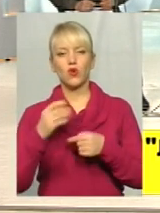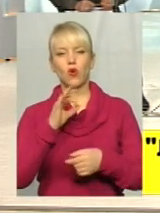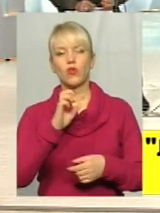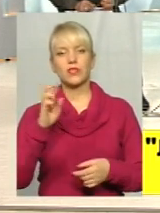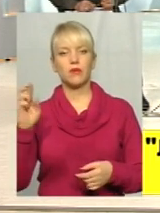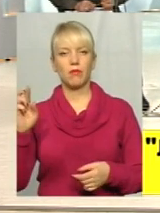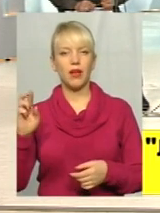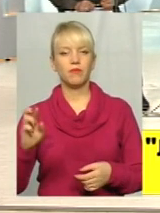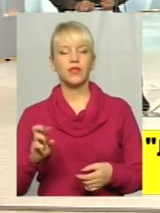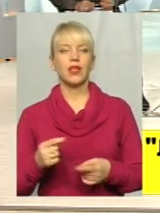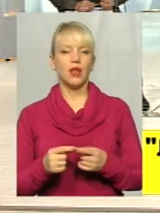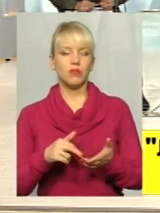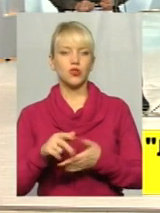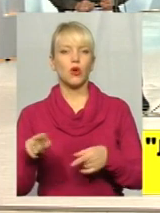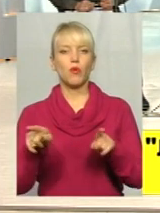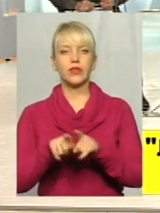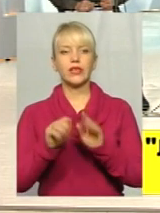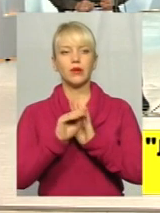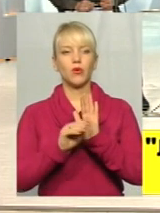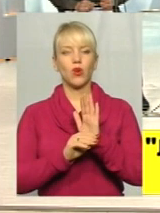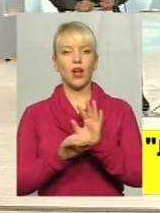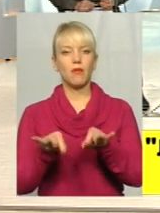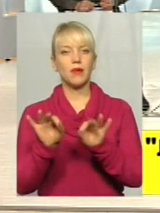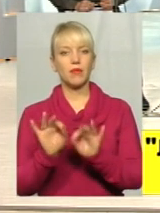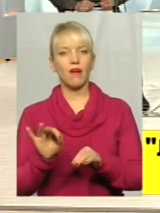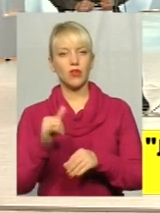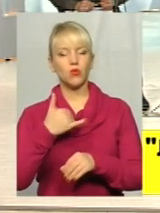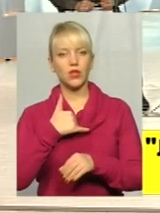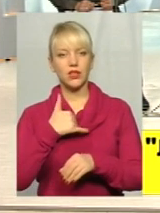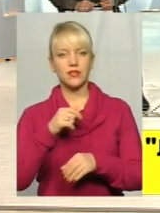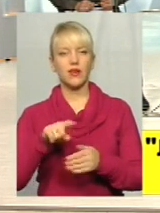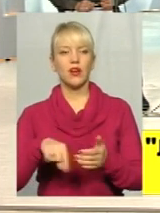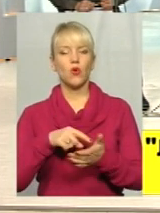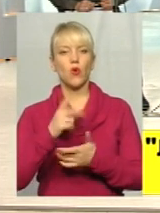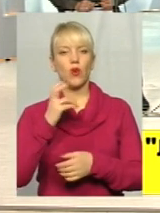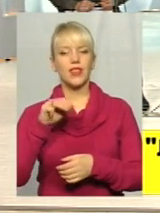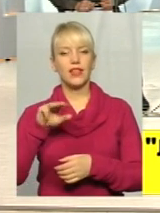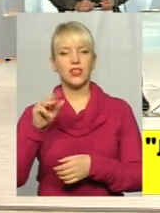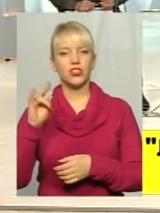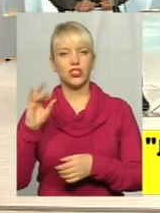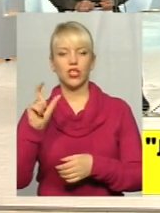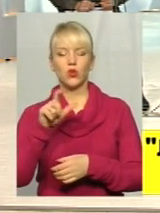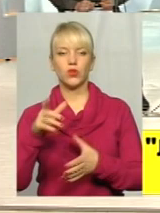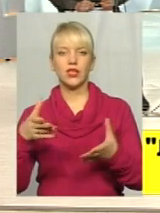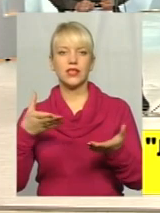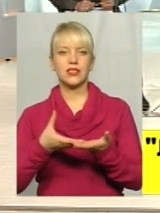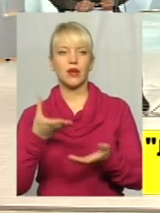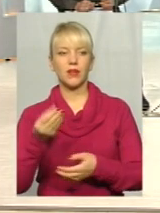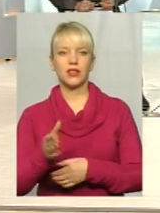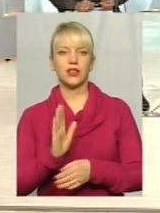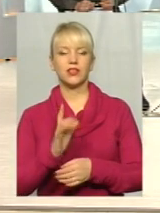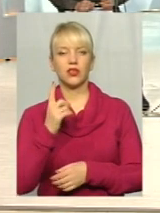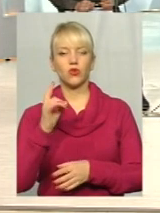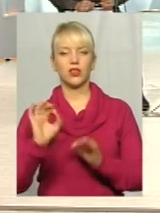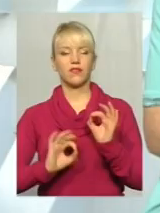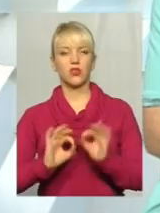пішло по такій програмі. Правда, в нас, в Некішині, мешканці заплатили лише 1%